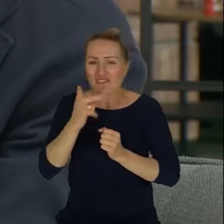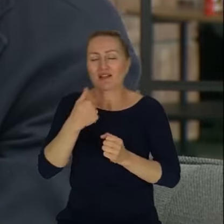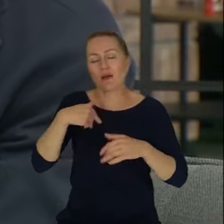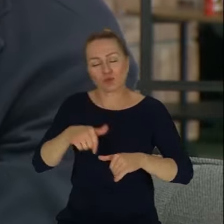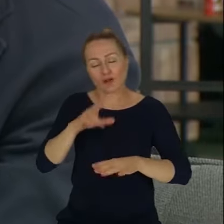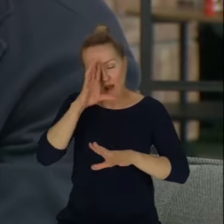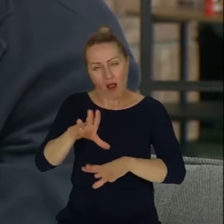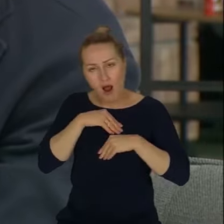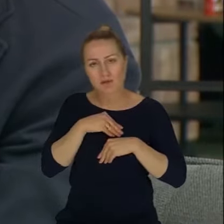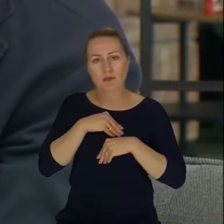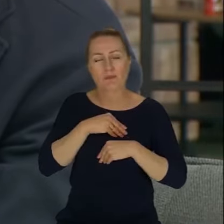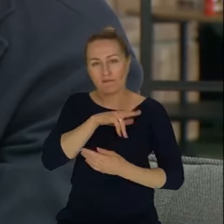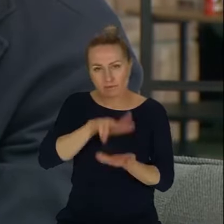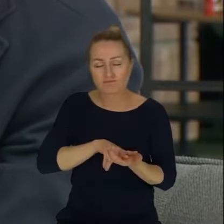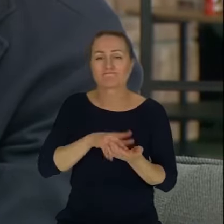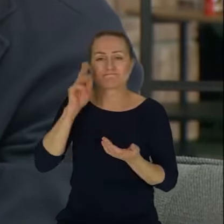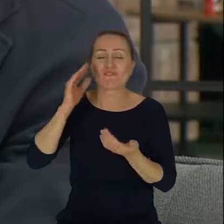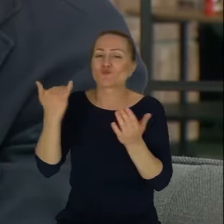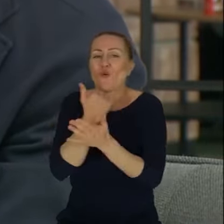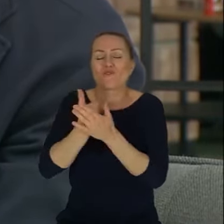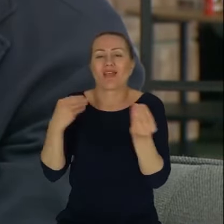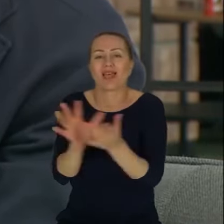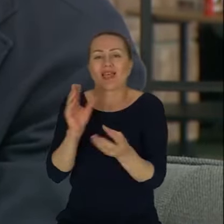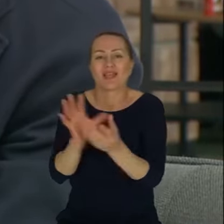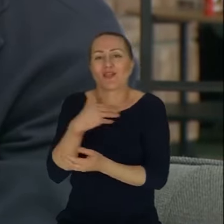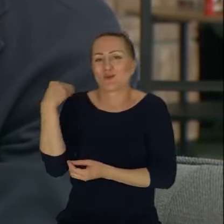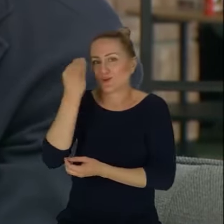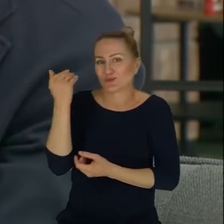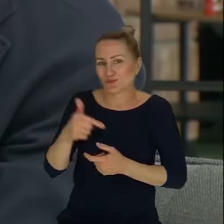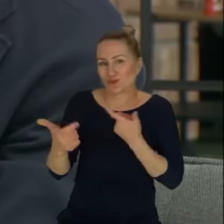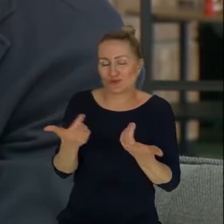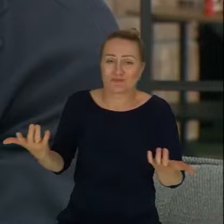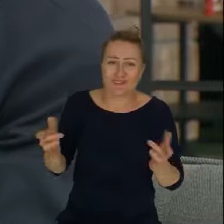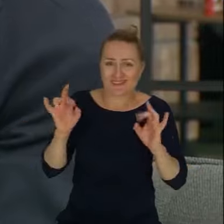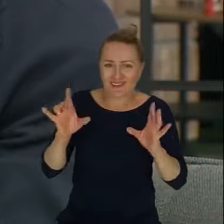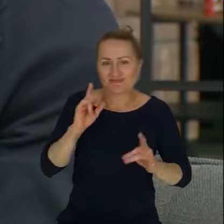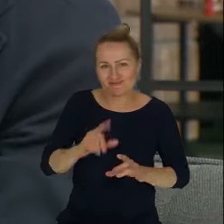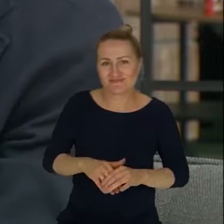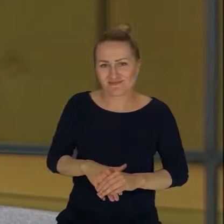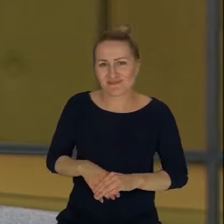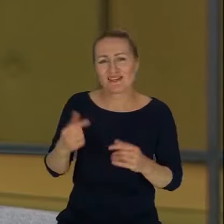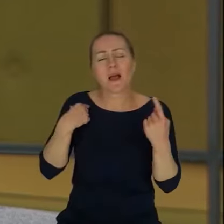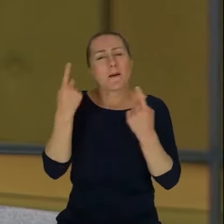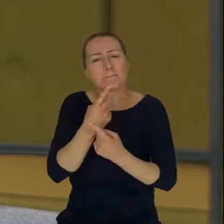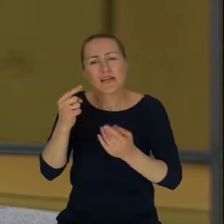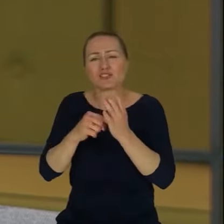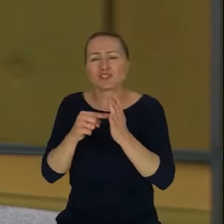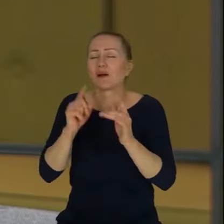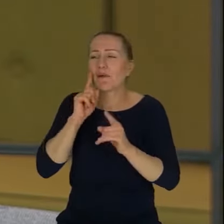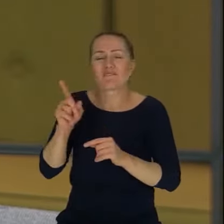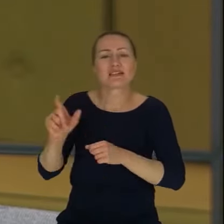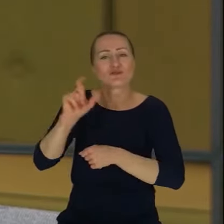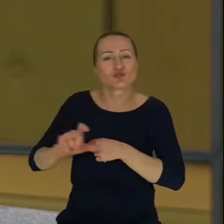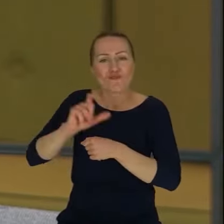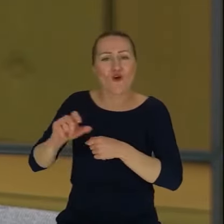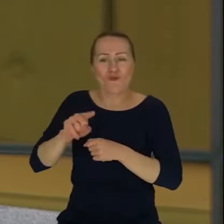uczymy się tego nowego systemu. No tak, to jest po prostu, wydaje mi się, zdecydowanie tę cyfrowość nam wiele rzeczy ułatwia, ale musimy się